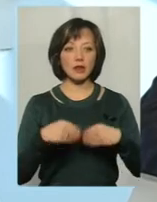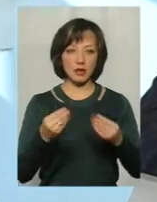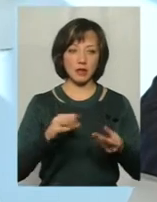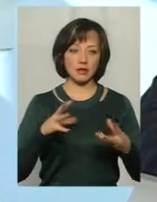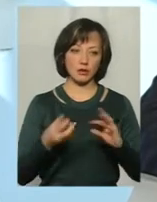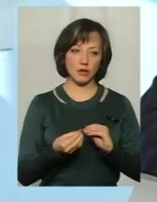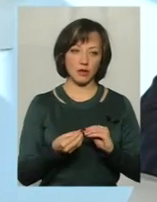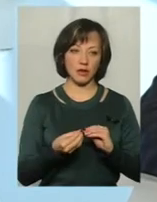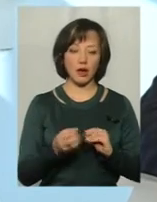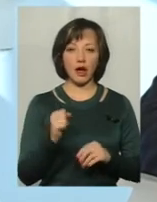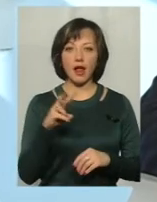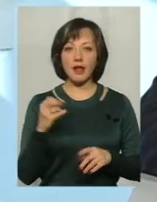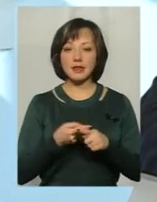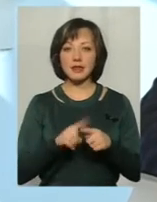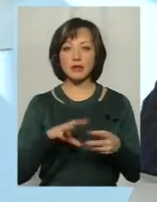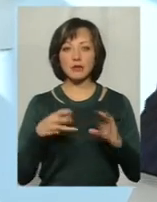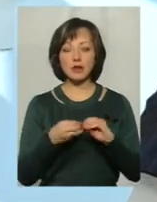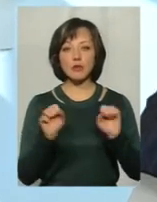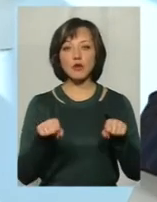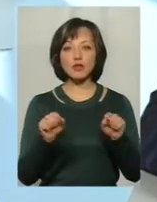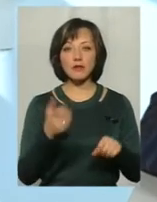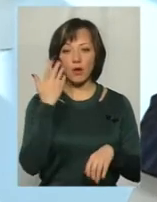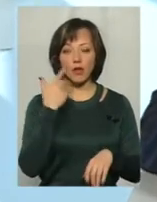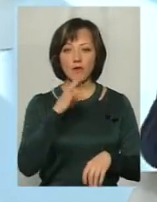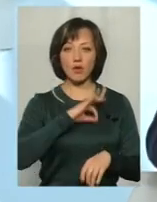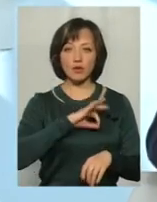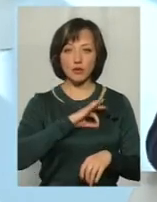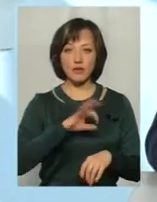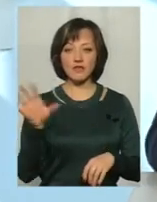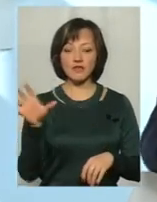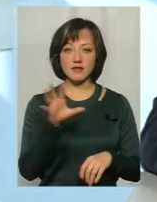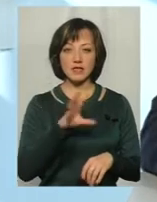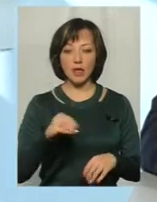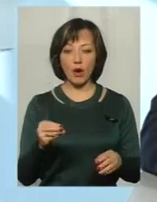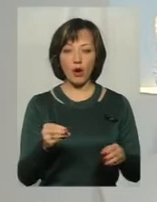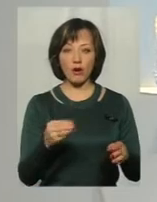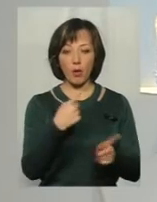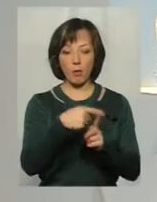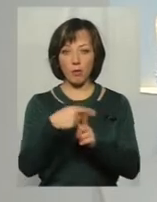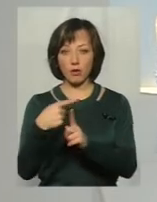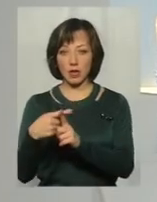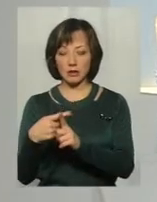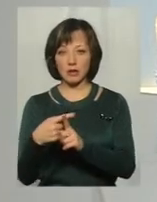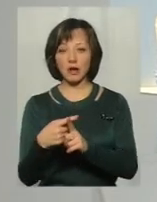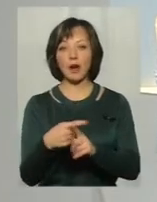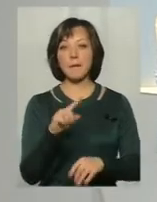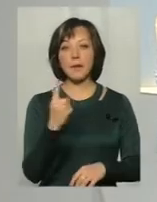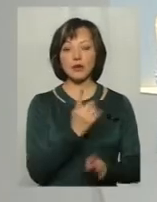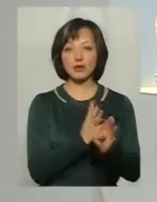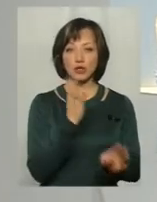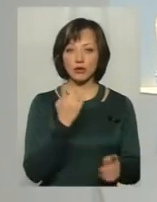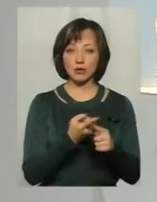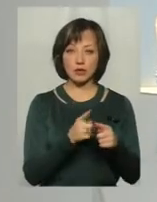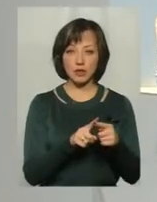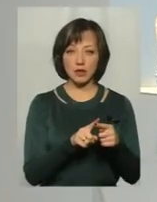результати. Але ці результати, вони можливі, коли використовуються всі компоненти. Тобто, в першу чергу, це